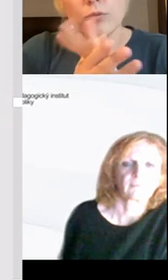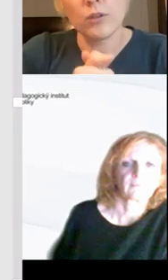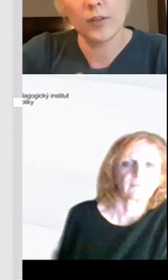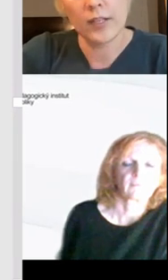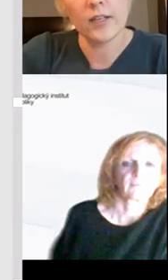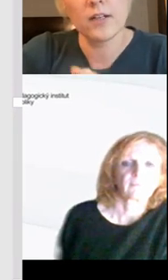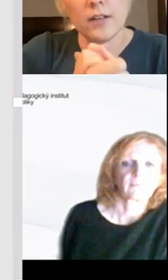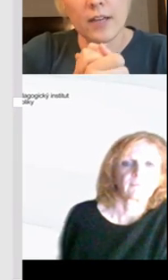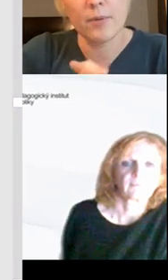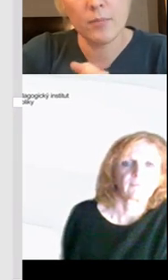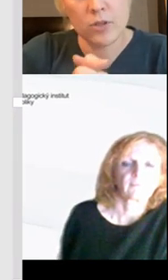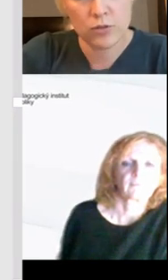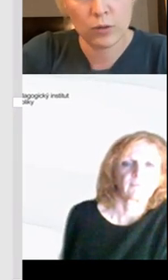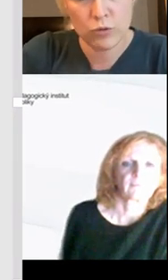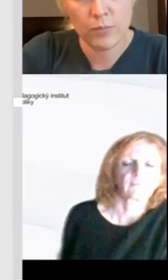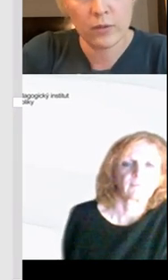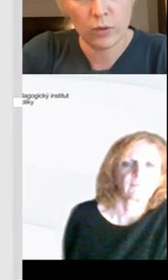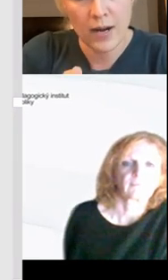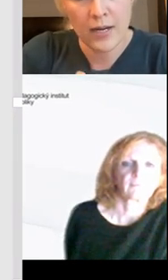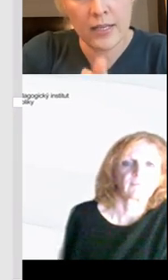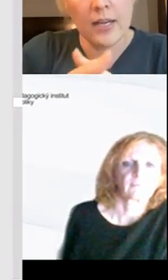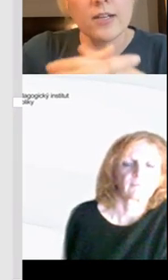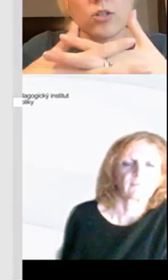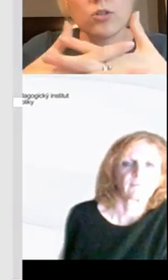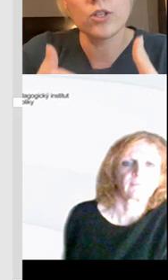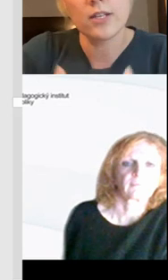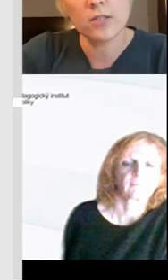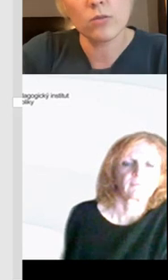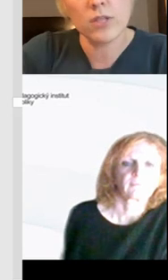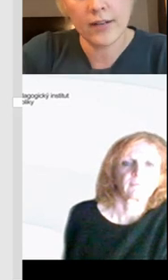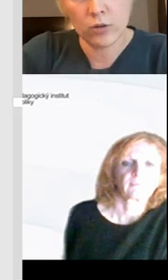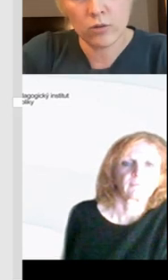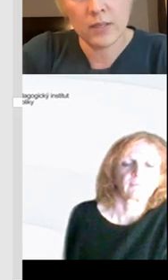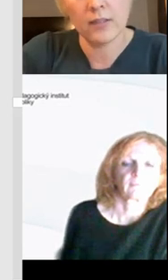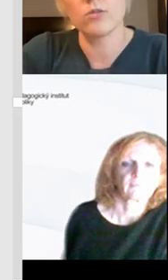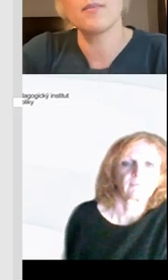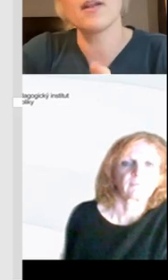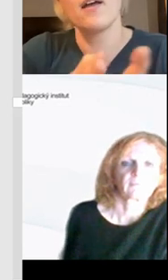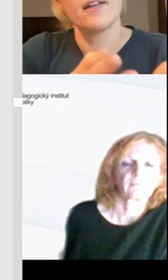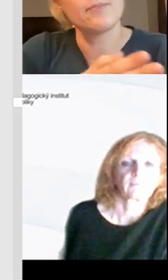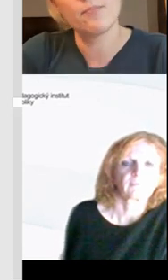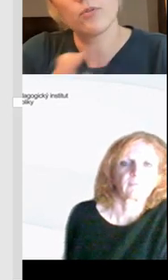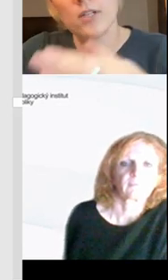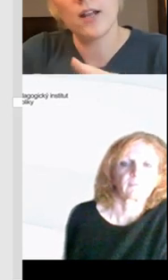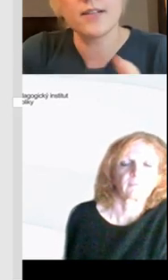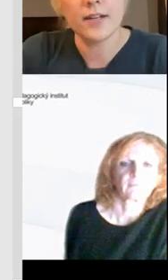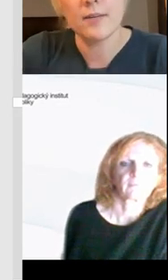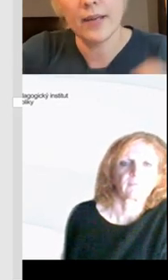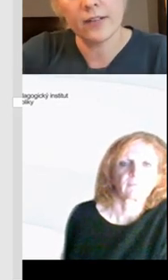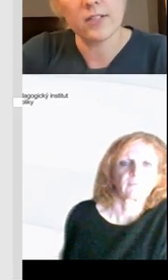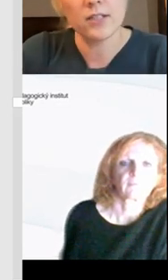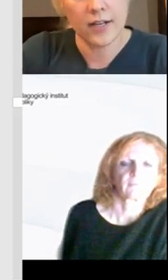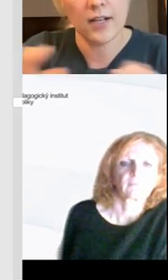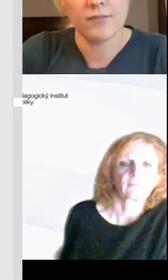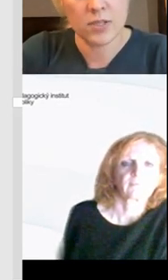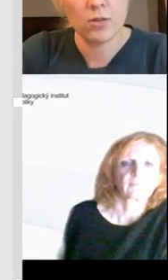životě. A v tuto chvíli je pro běžný život už úplně normální, že existují sdílené dokumenty. To znamená, nepřepocílá se